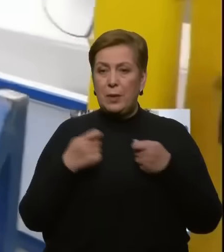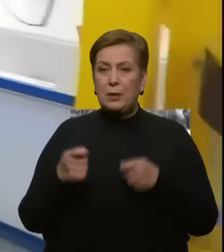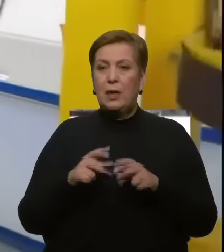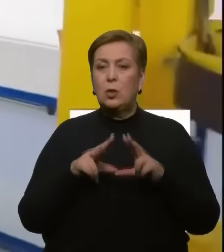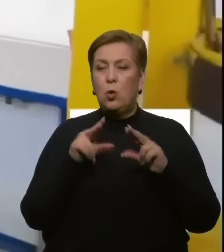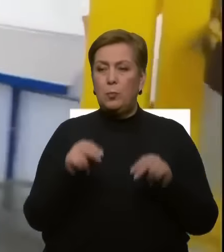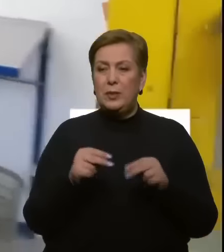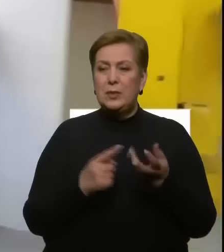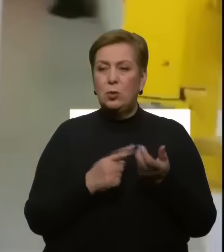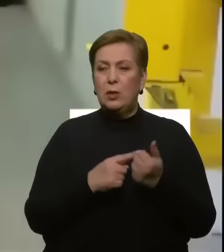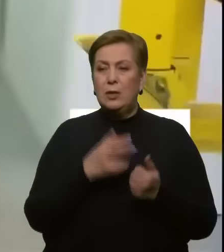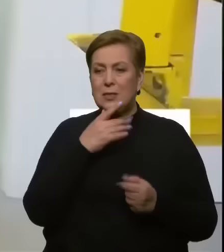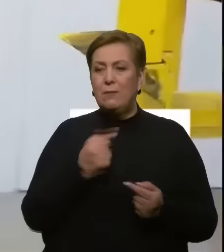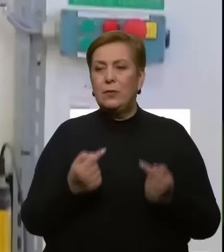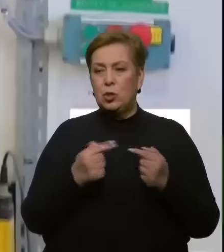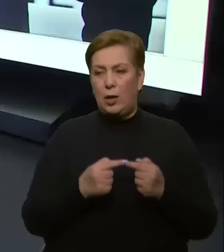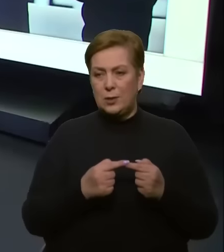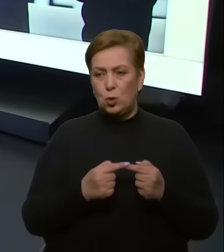боєприпасів вчасно.